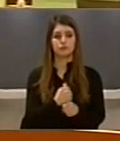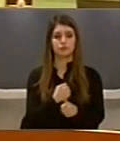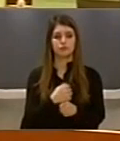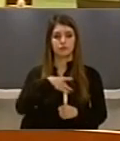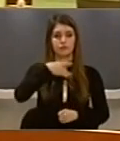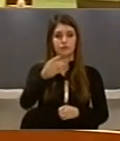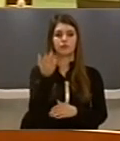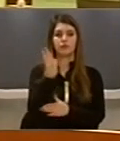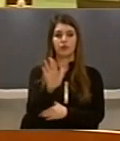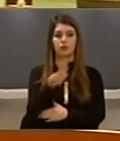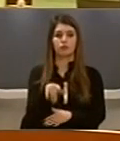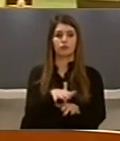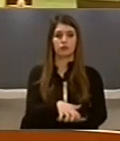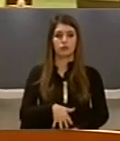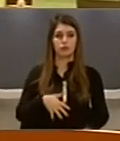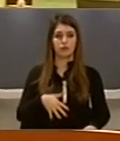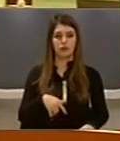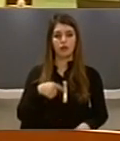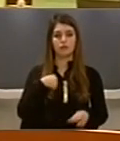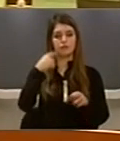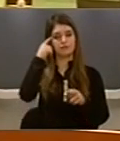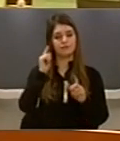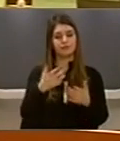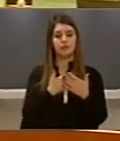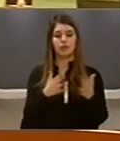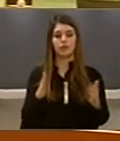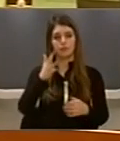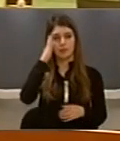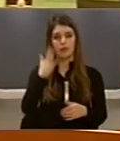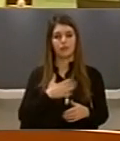Këtë të rinjëve